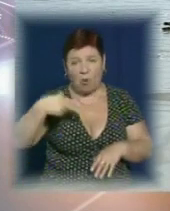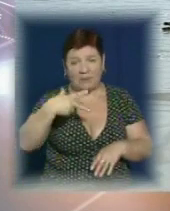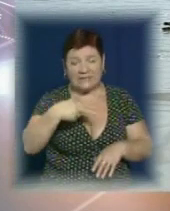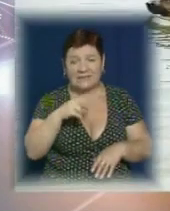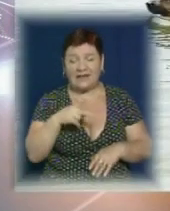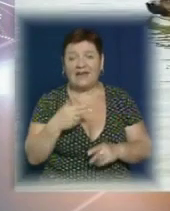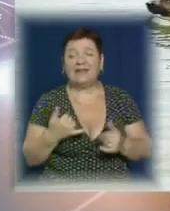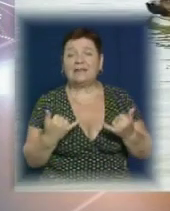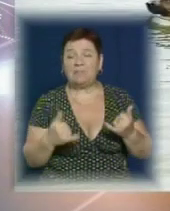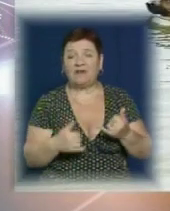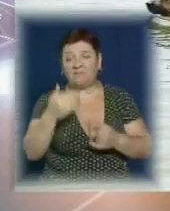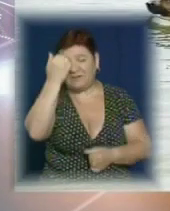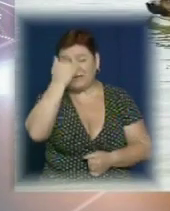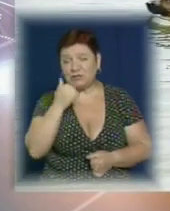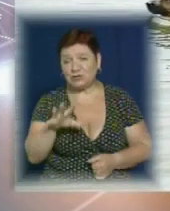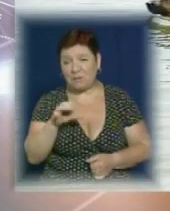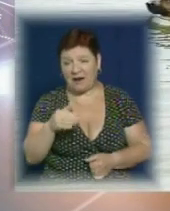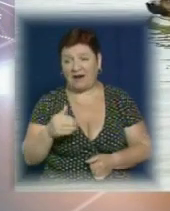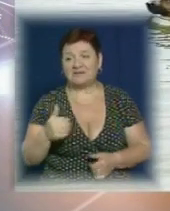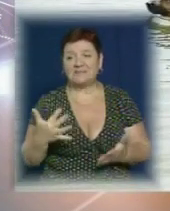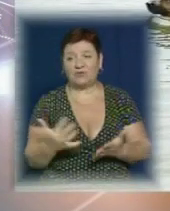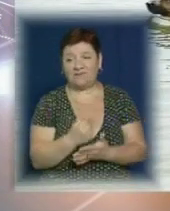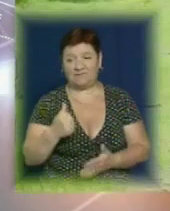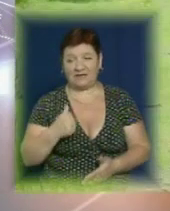вдячна собака Аліса служить своїм рятівникам.